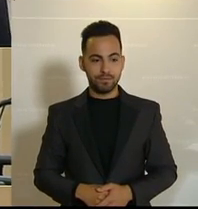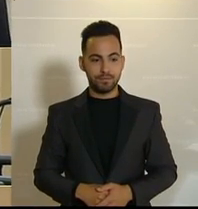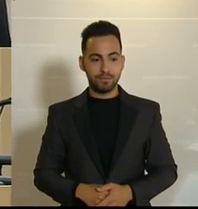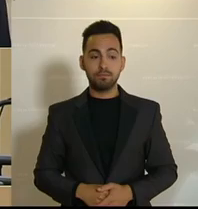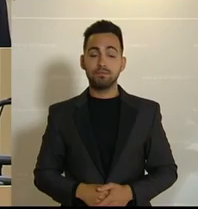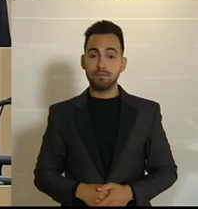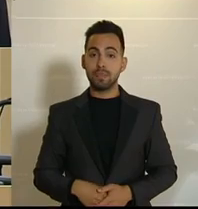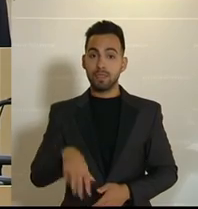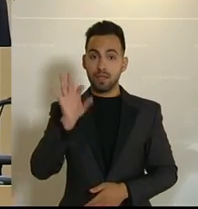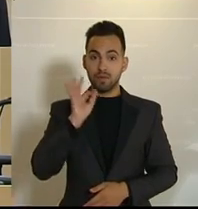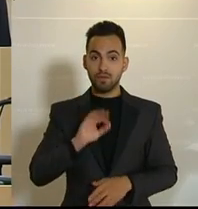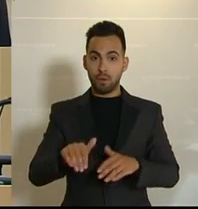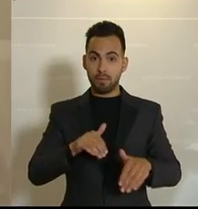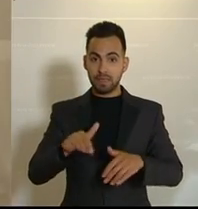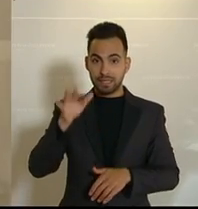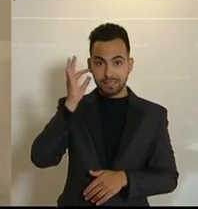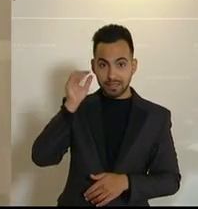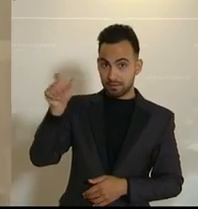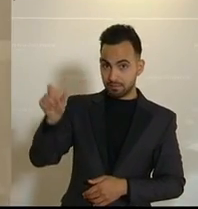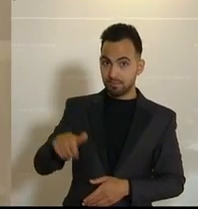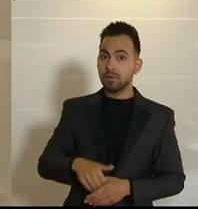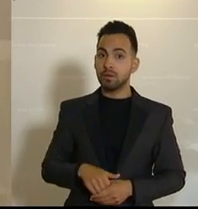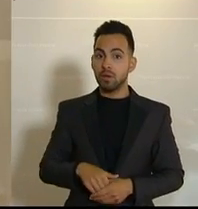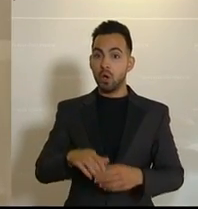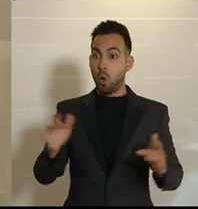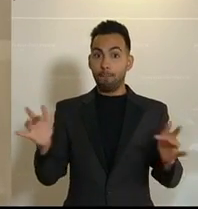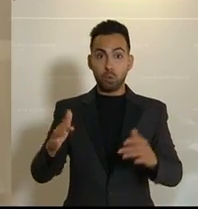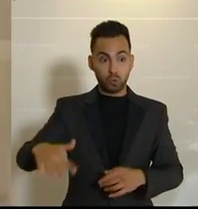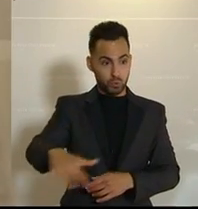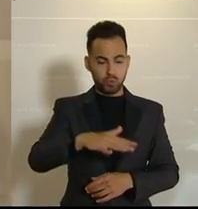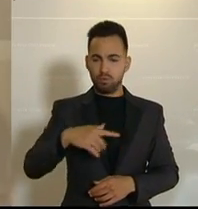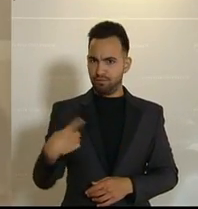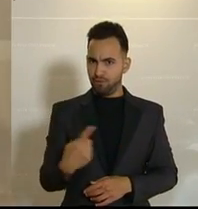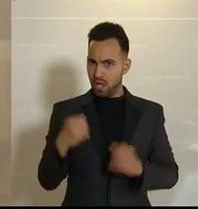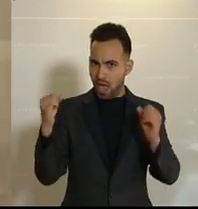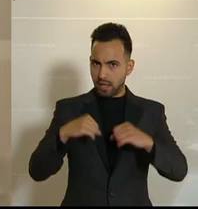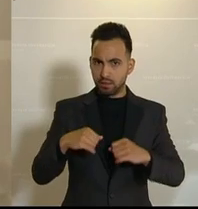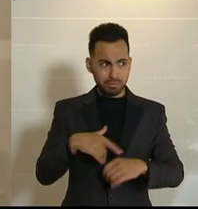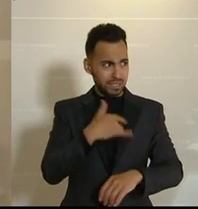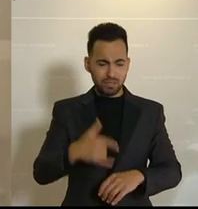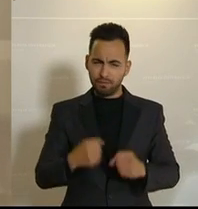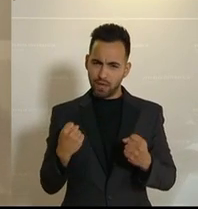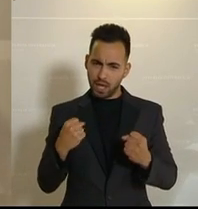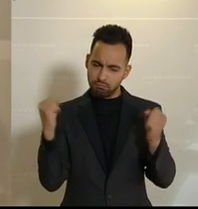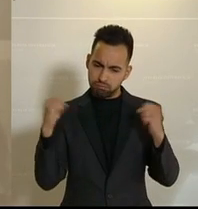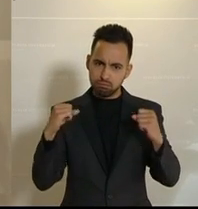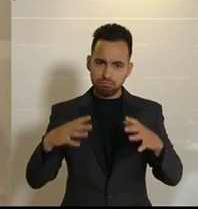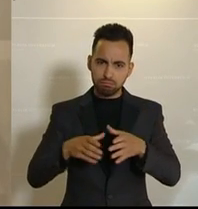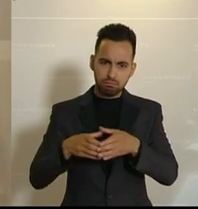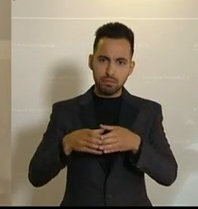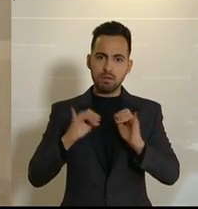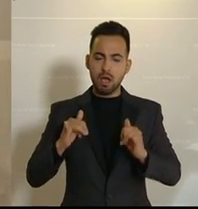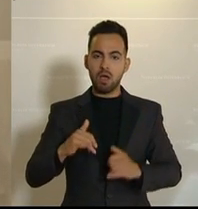Und Frau Ministerin, glauben Sie mir, die Opposition ist sich einig, vielleicht so einig wie noch nie, dass sich das